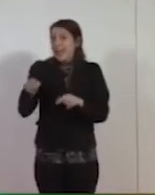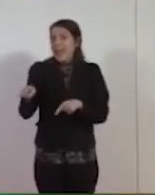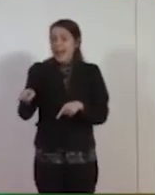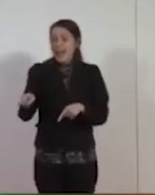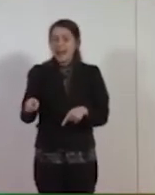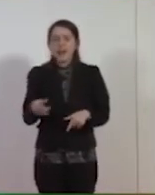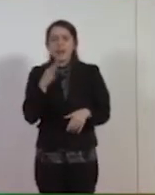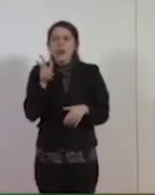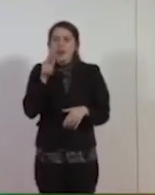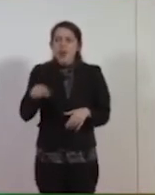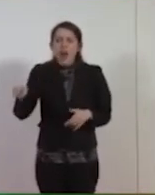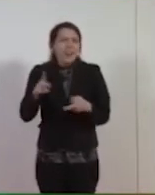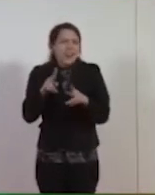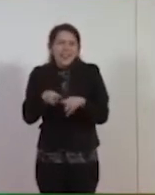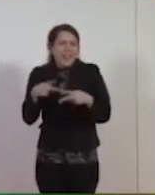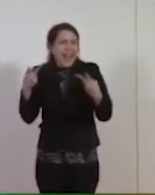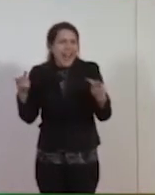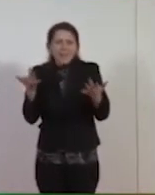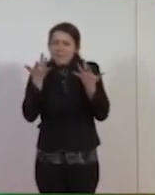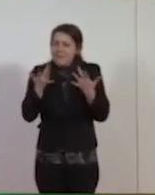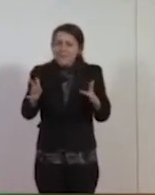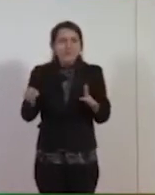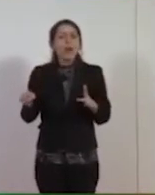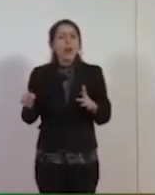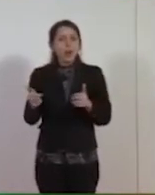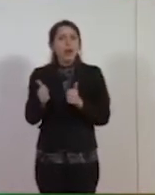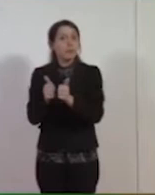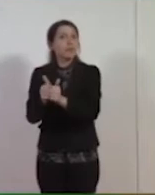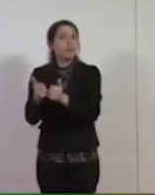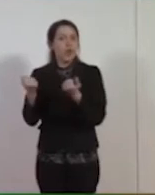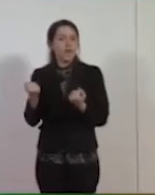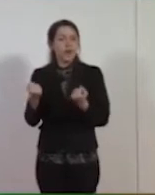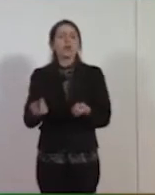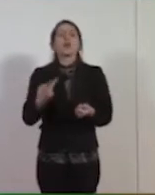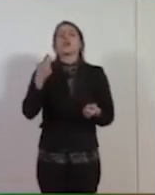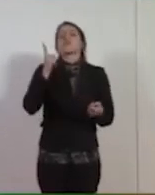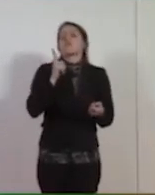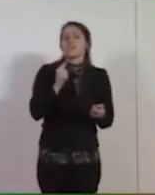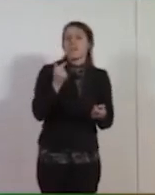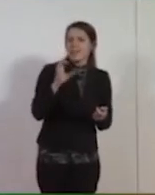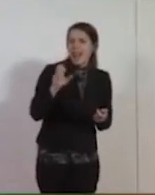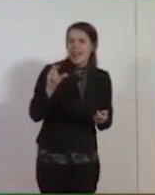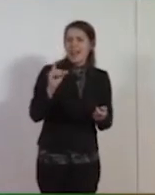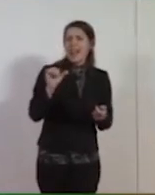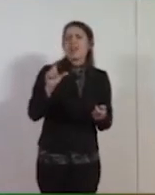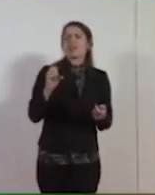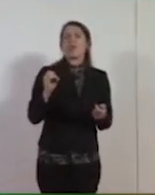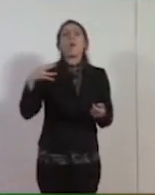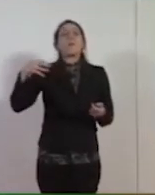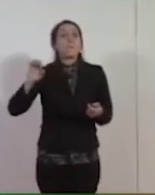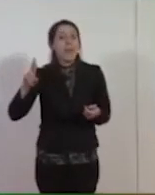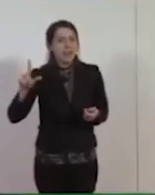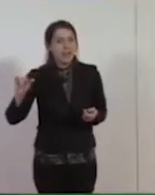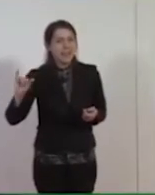vicino queste donne semplici. Ed insieme ad altre donne, alcune le ho citate, la Jotti, Giglia Tedesco, ma anche Lina Merlin,